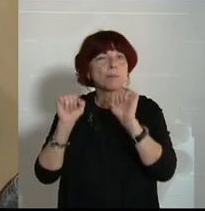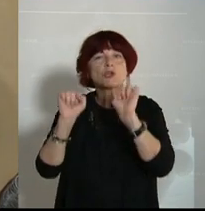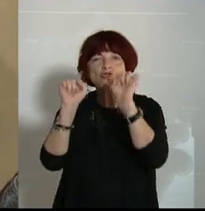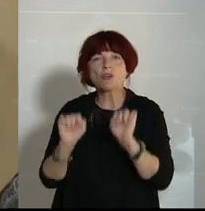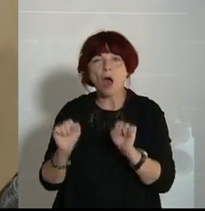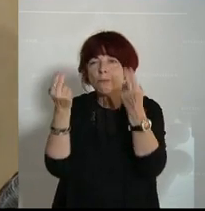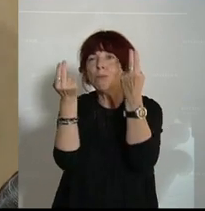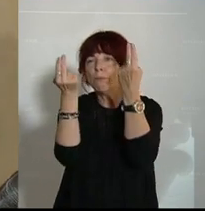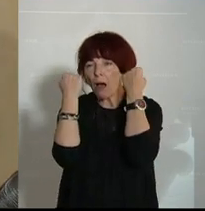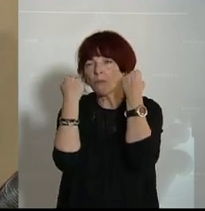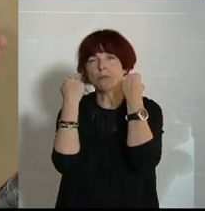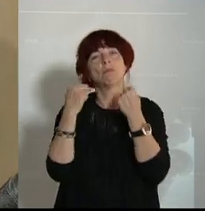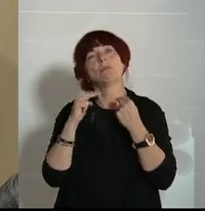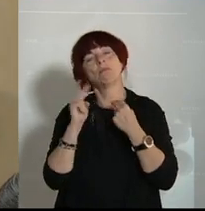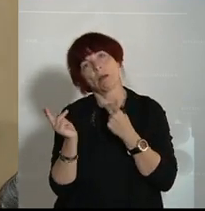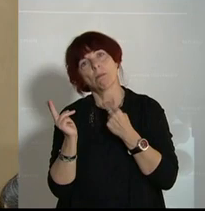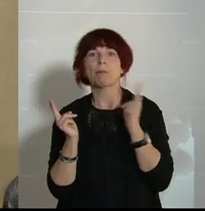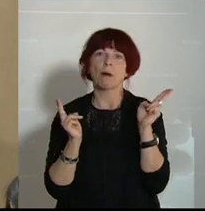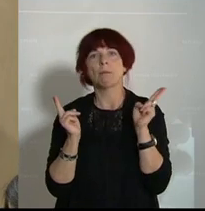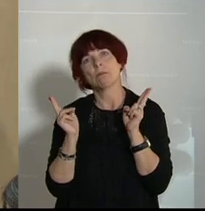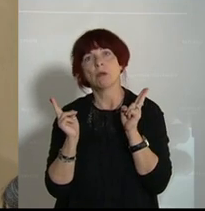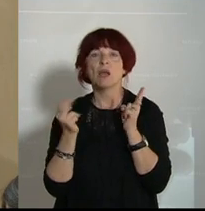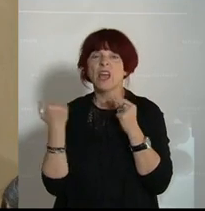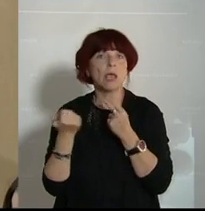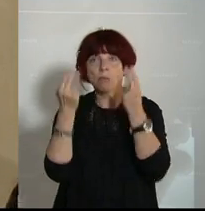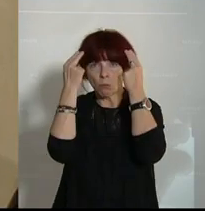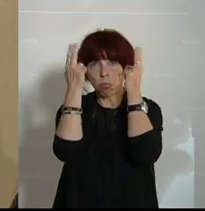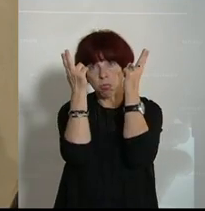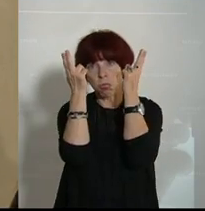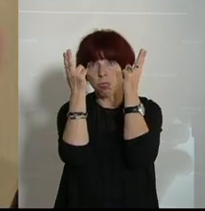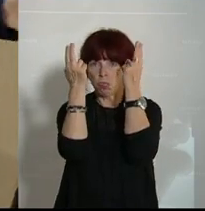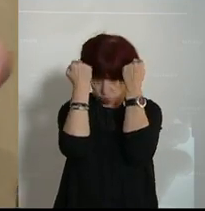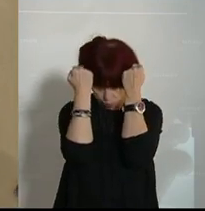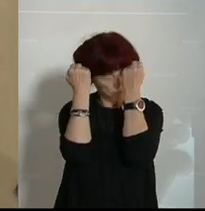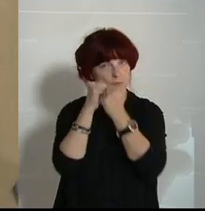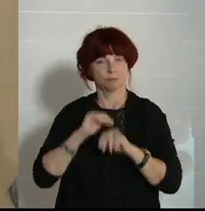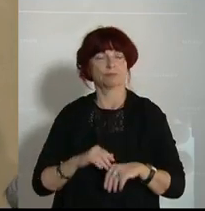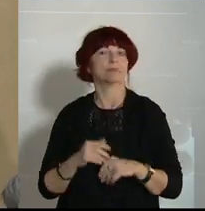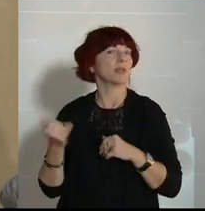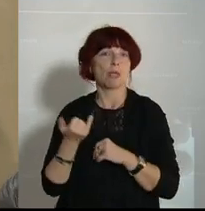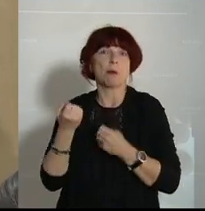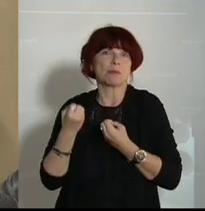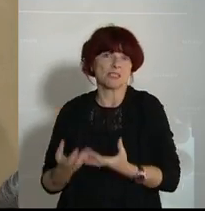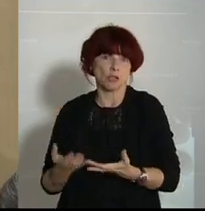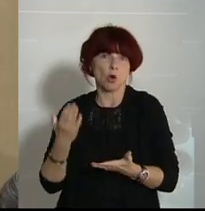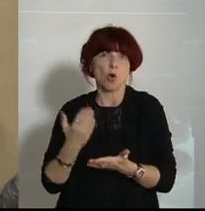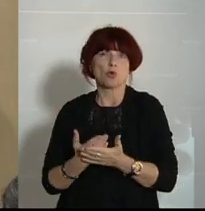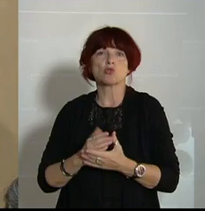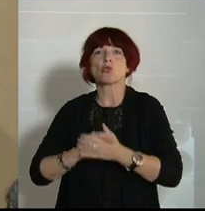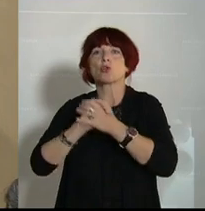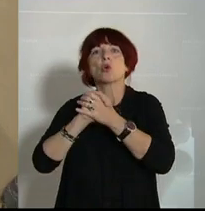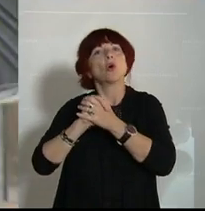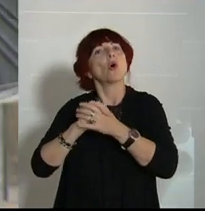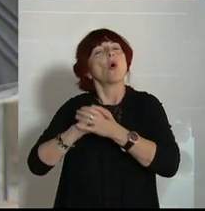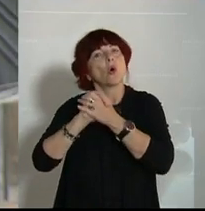nach links um, nach vorne oder nach hinten. In irgendeine Richtung werden Sie am Ende des Tages umfallen. Und das hat Ihnen der Klubobmann Kickl vorher schon dargelegt.